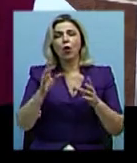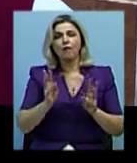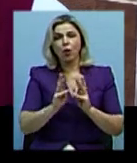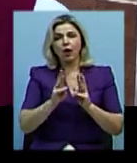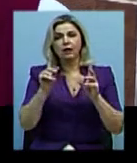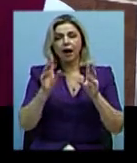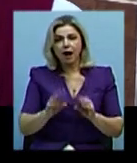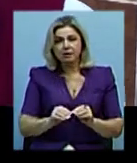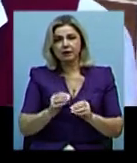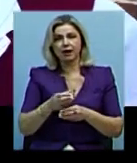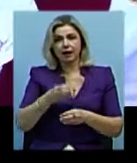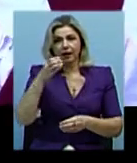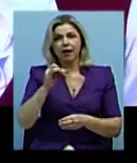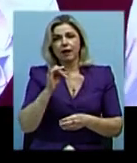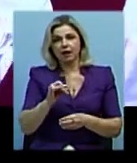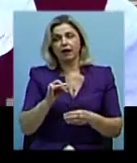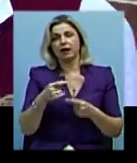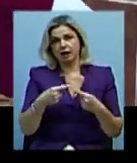гідравлічні стенди і все інше.